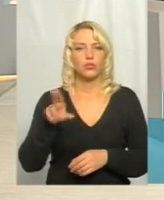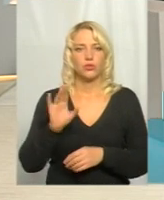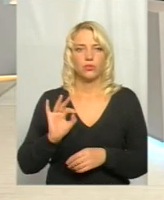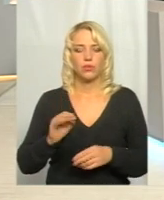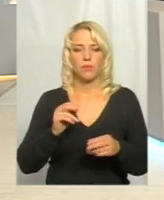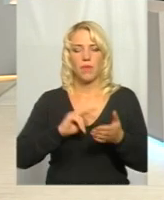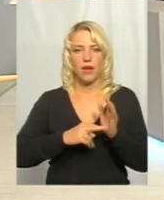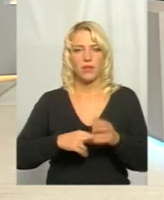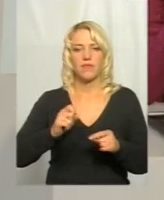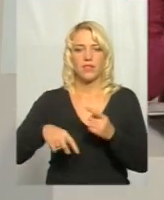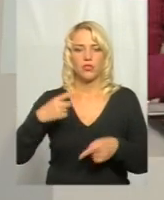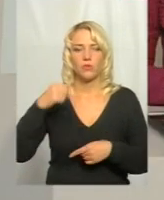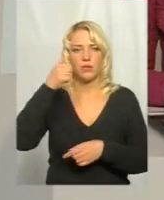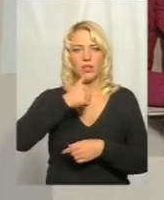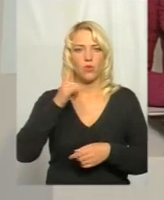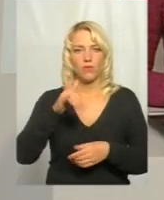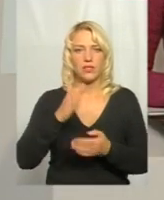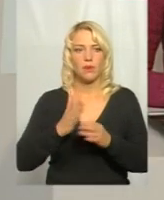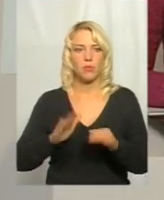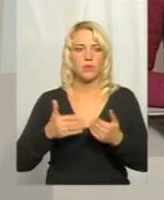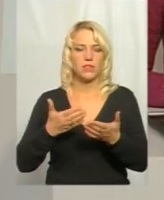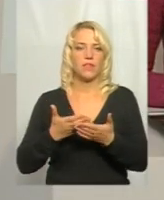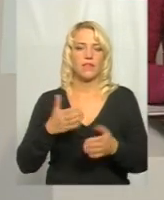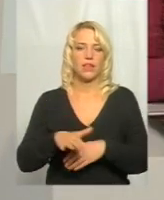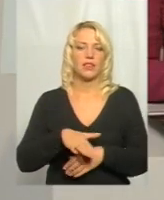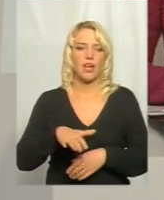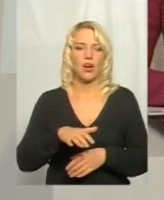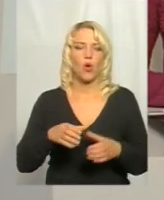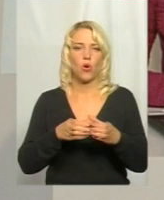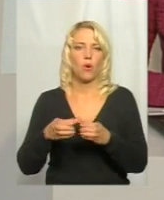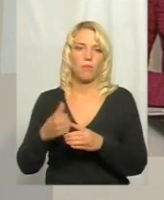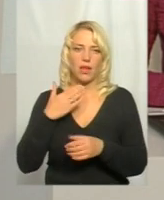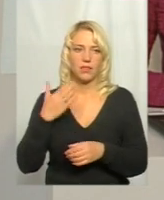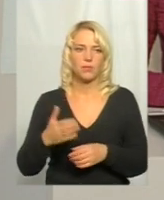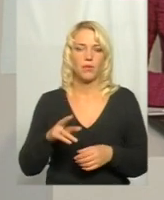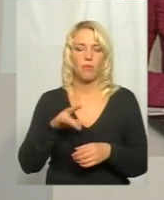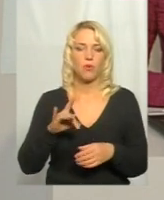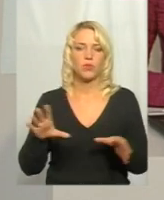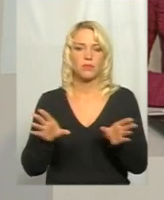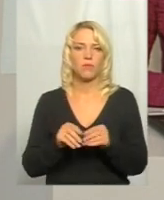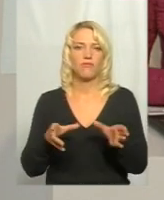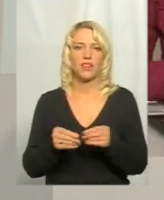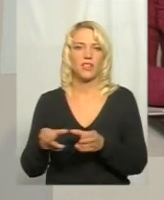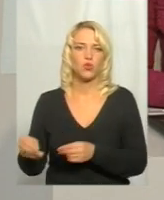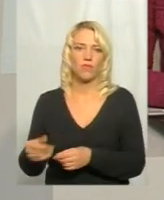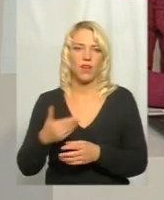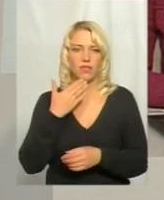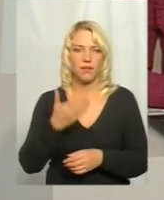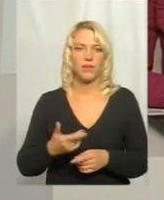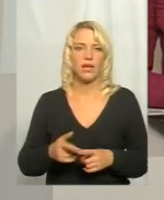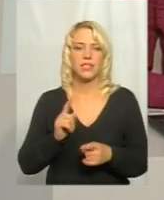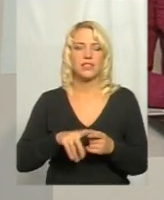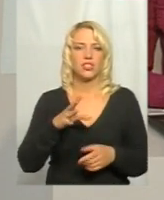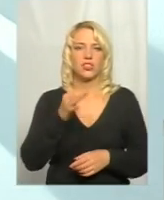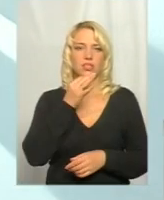планів на наступний рік, уже є якісь пропозиції від тергромад подібні про співфінансування? Чи це ще зарано? Це ще